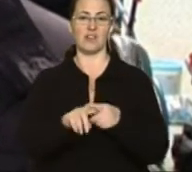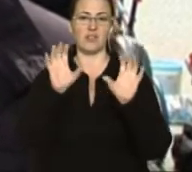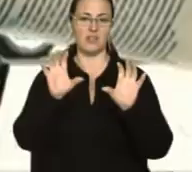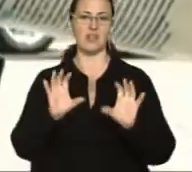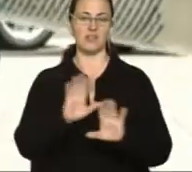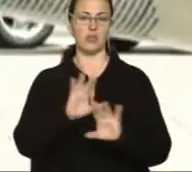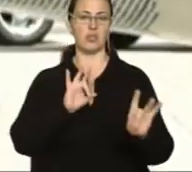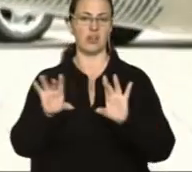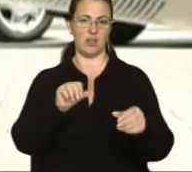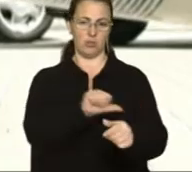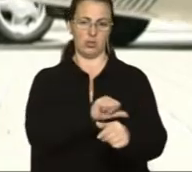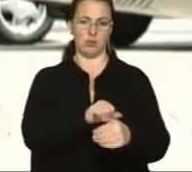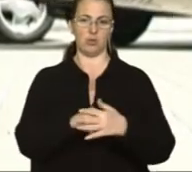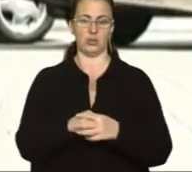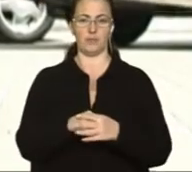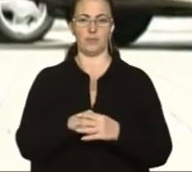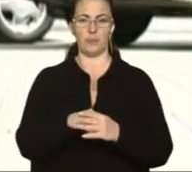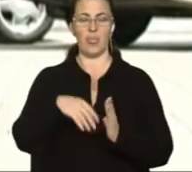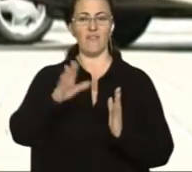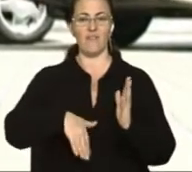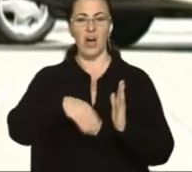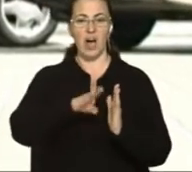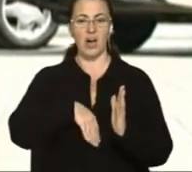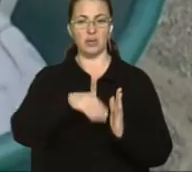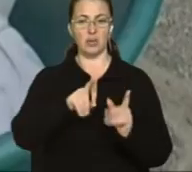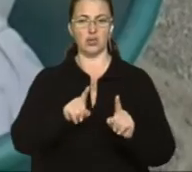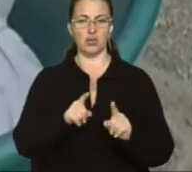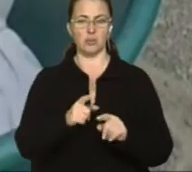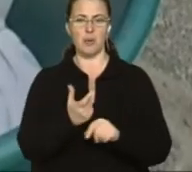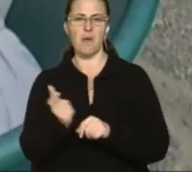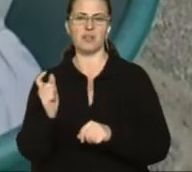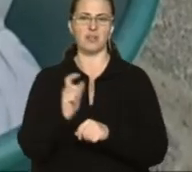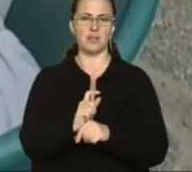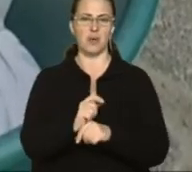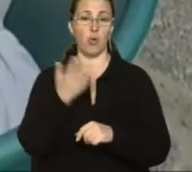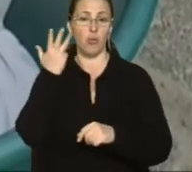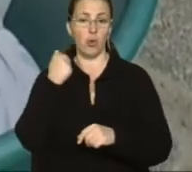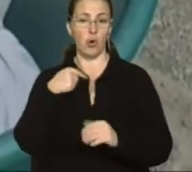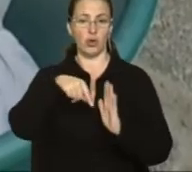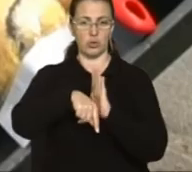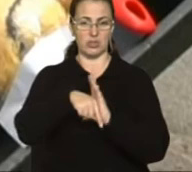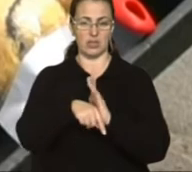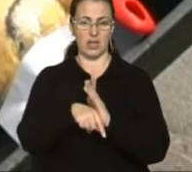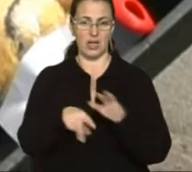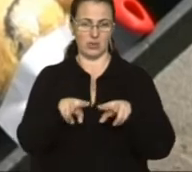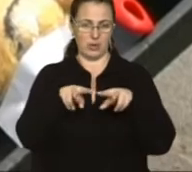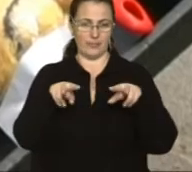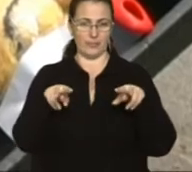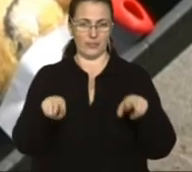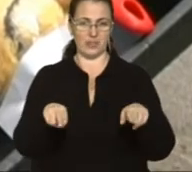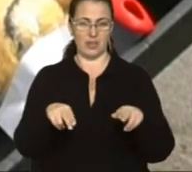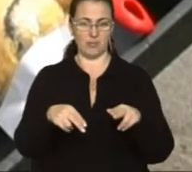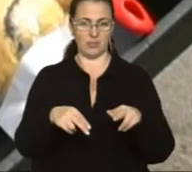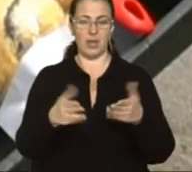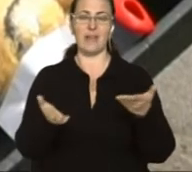рекламою наркотиків. Фарби, які б максимально по кольору і складу співпадали з тими, якими